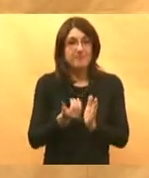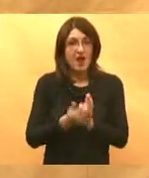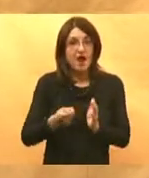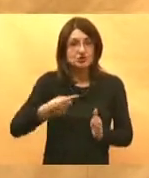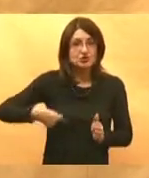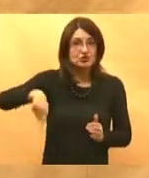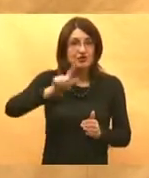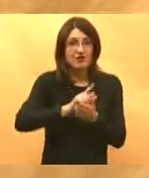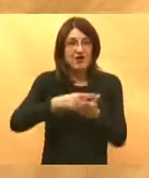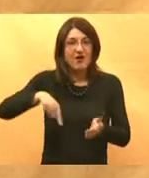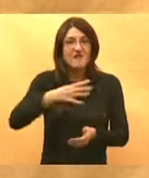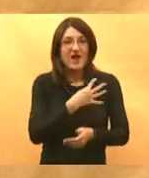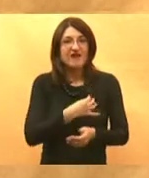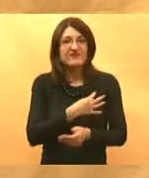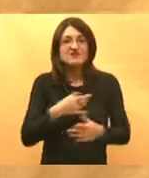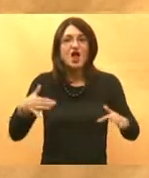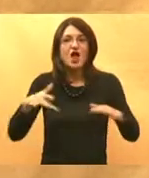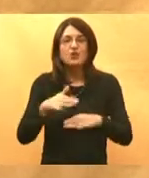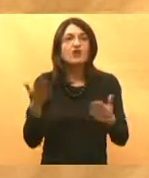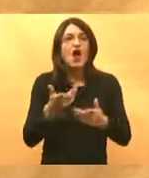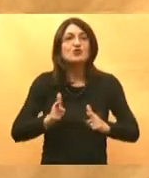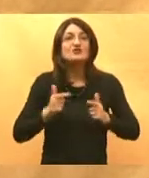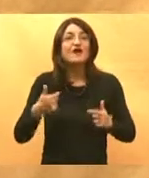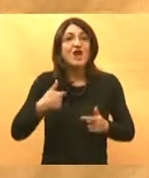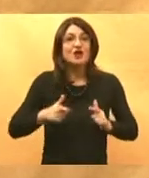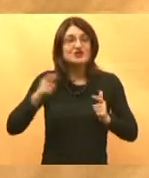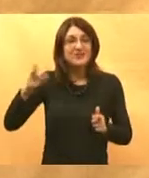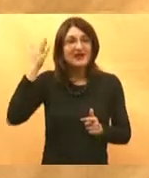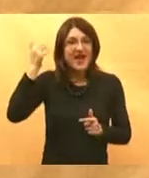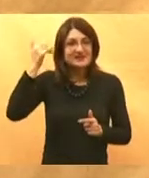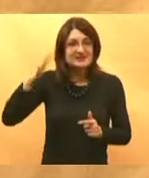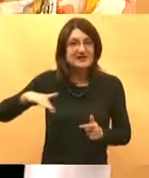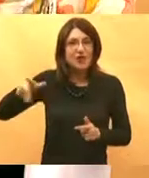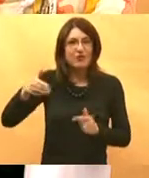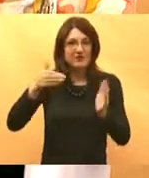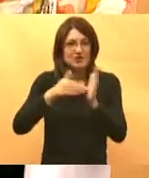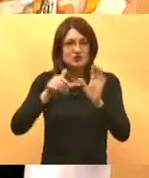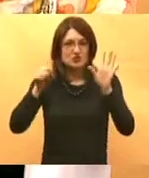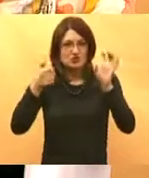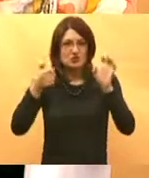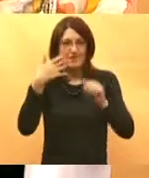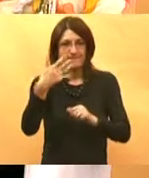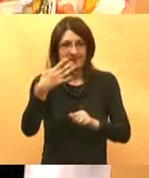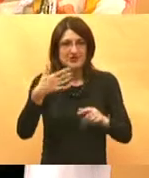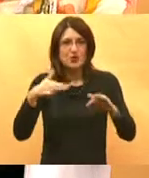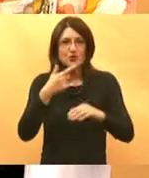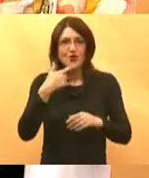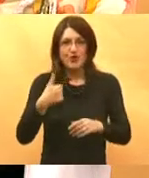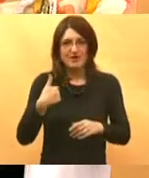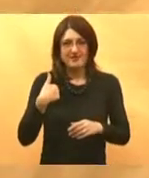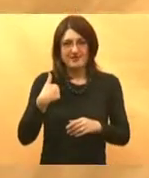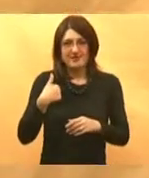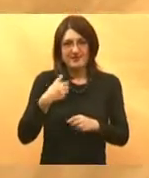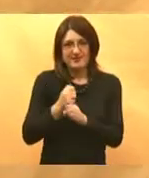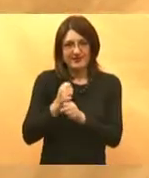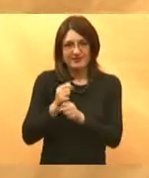trenutku sad živi ja živim sa ljudima na selu od kojih u mojih 1650 pacijenata koji su se za mene opredijelili